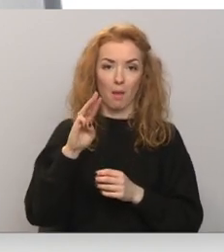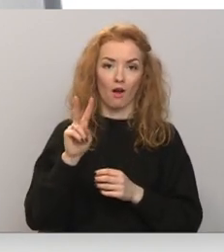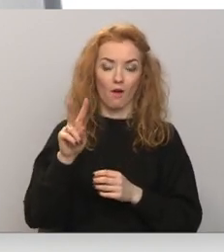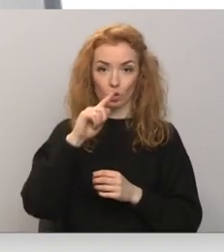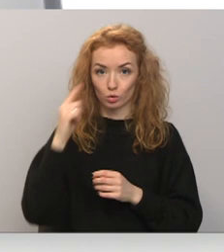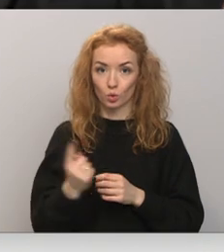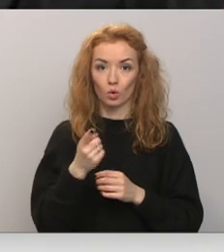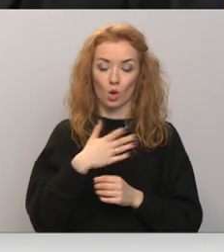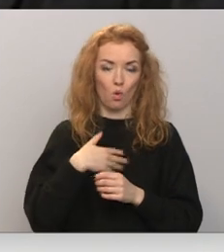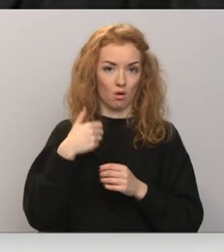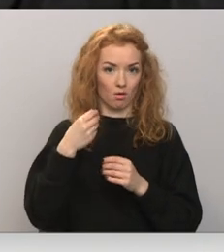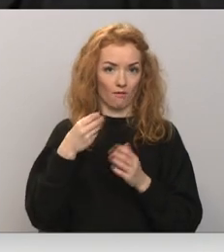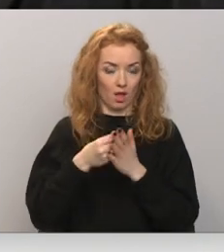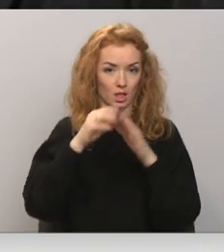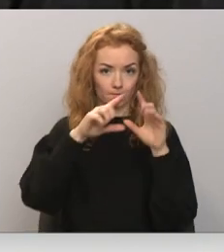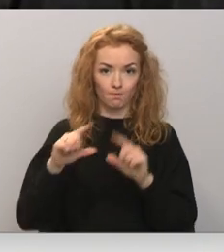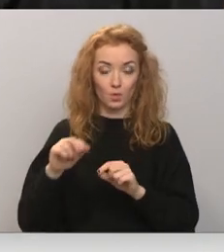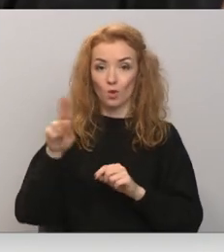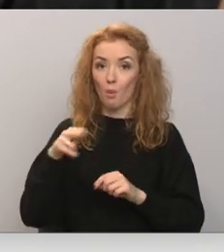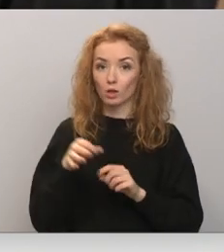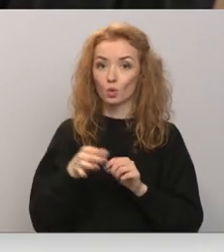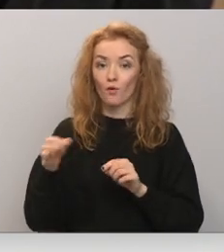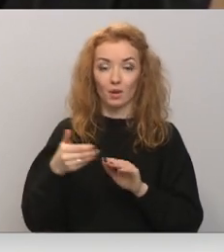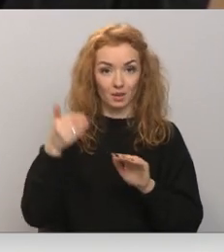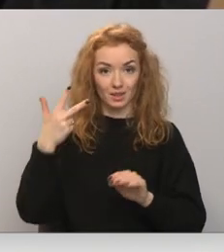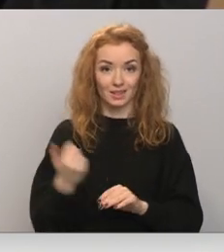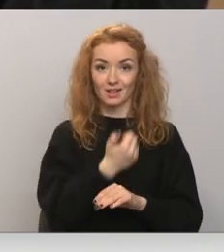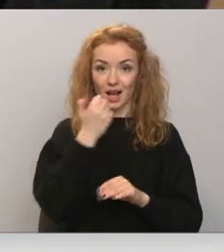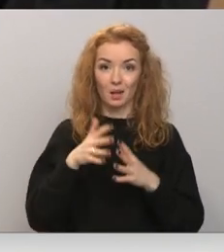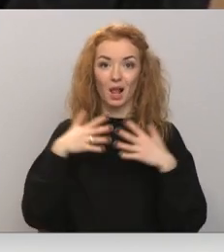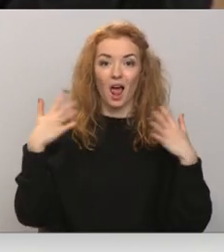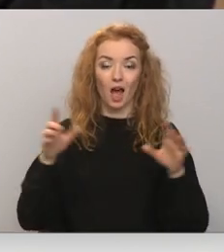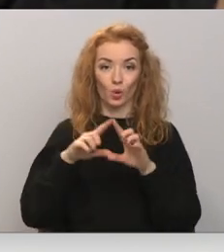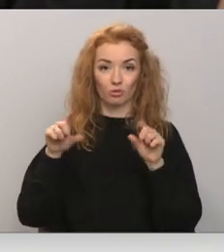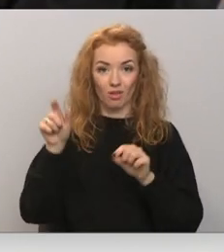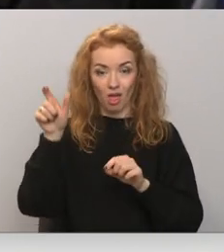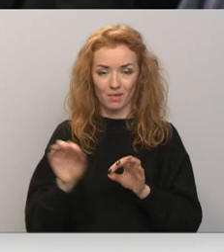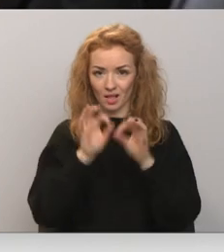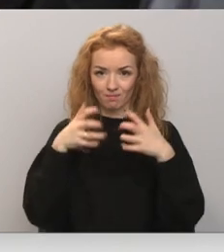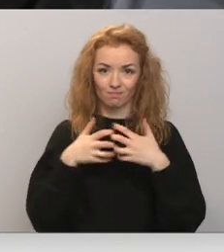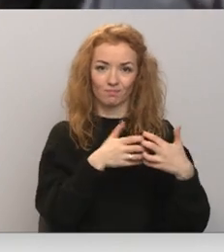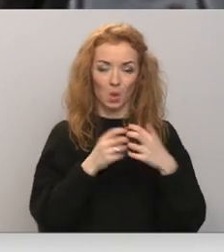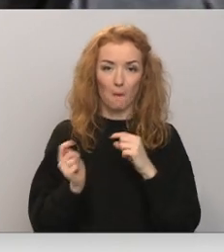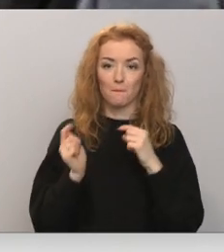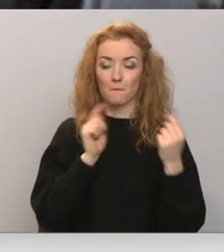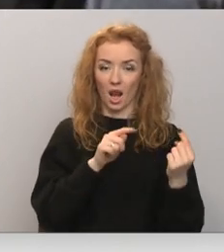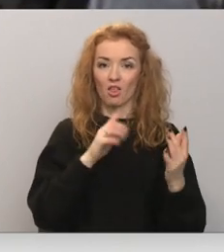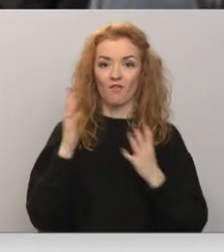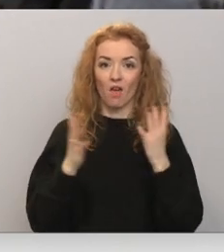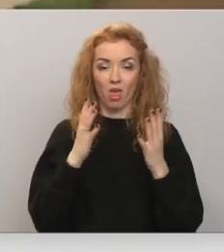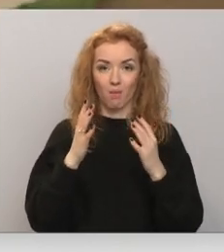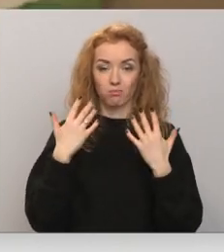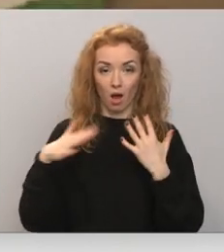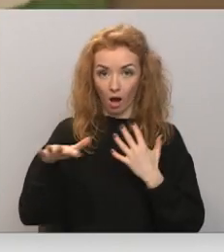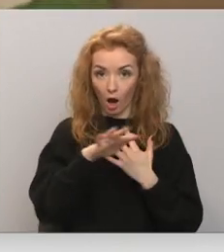ir ļoti būtiski skritums. Lai gan Dobils novadāpjums trīs gadiem tieši lielākie uzņēmēji uzsaka cīņu pret vēja parka izveidi, Latvijas